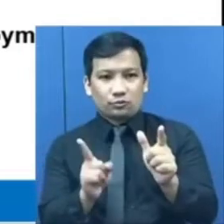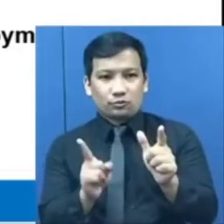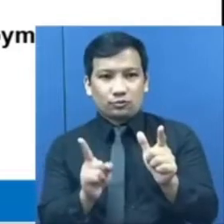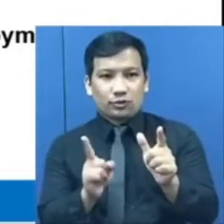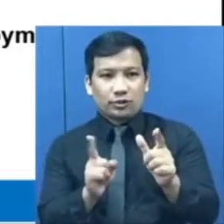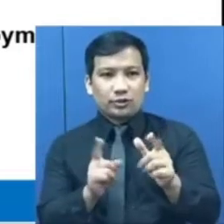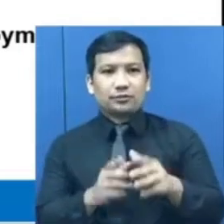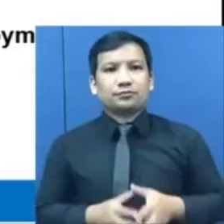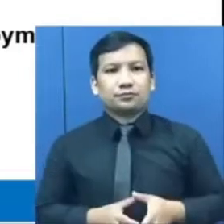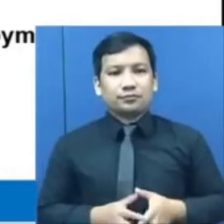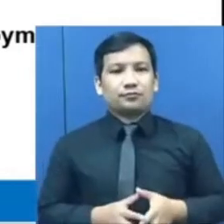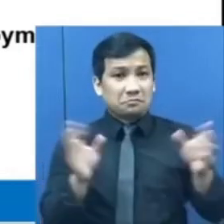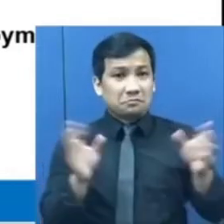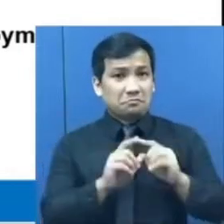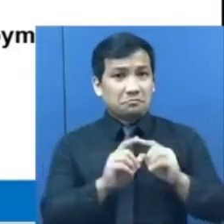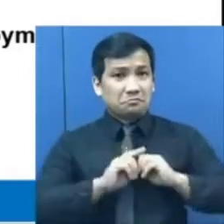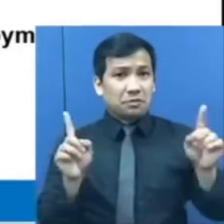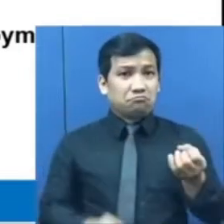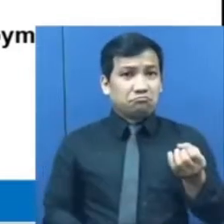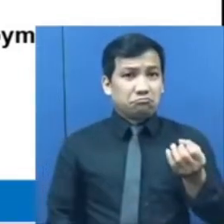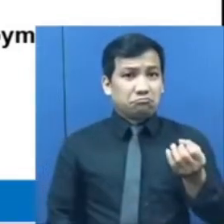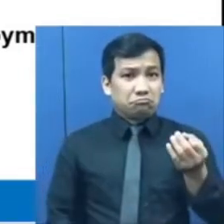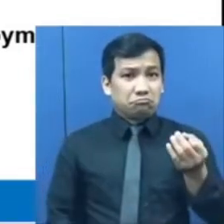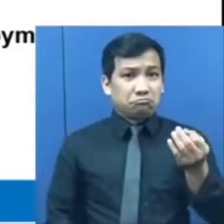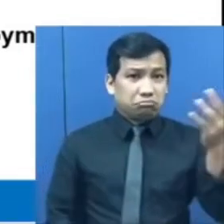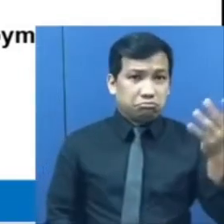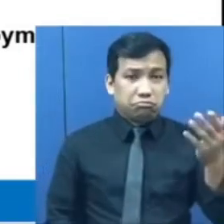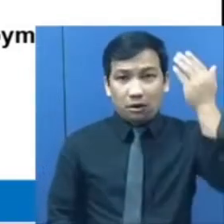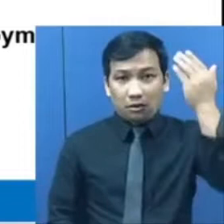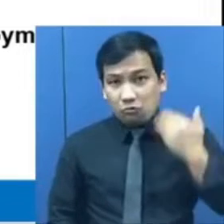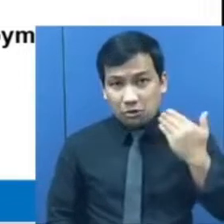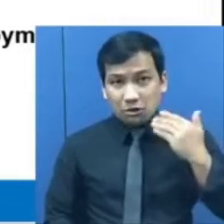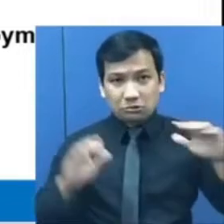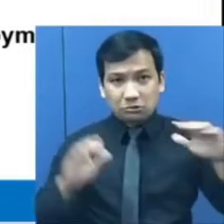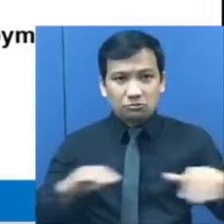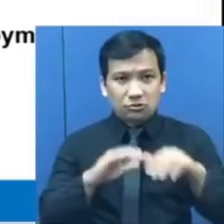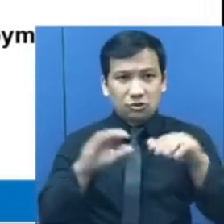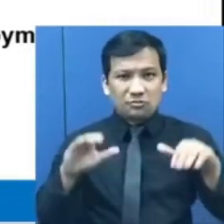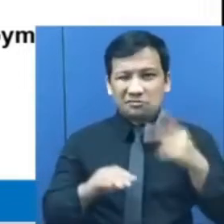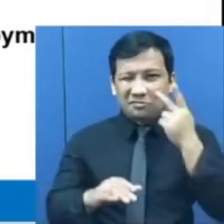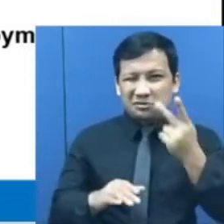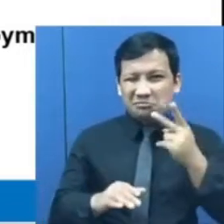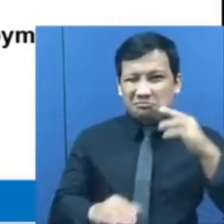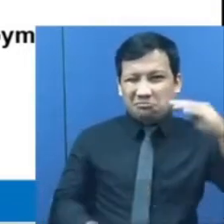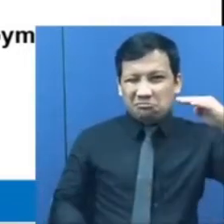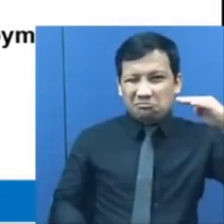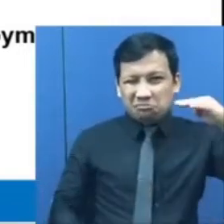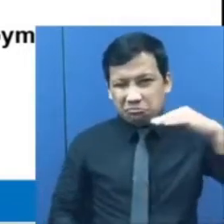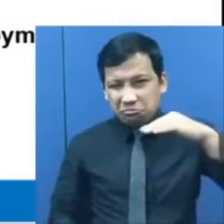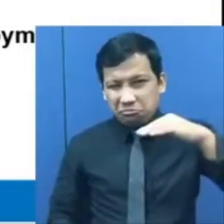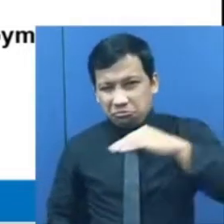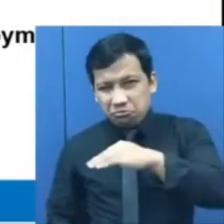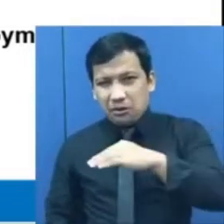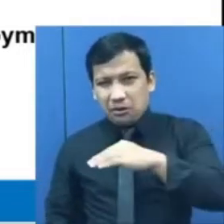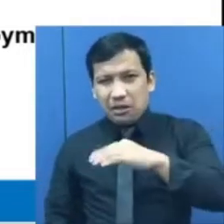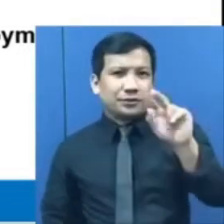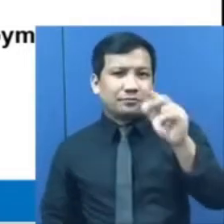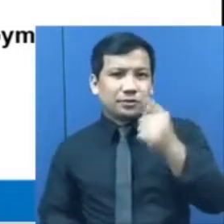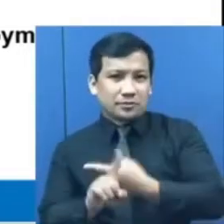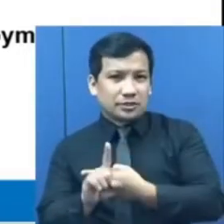Sa kabilang banda, ang bilang ng unemployed persons ay mapapansin na bumaba sa loob ng labing tatlong buwan